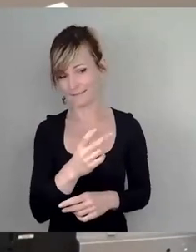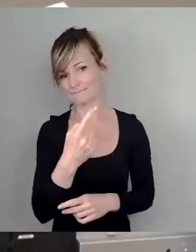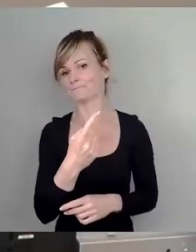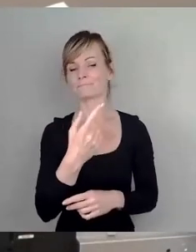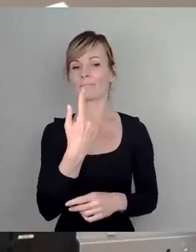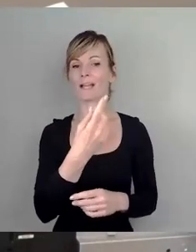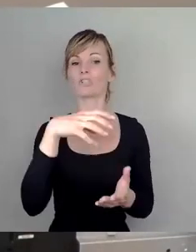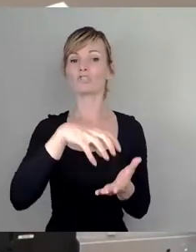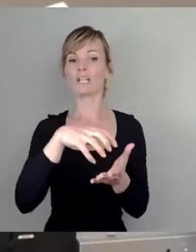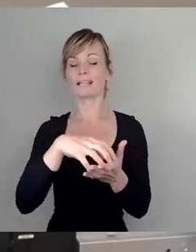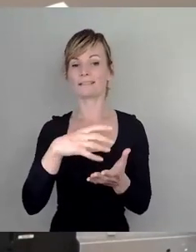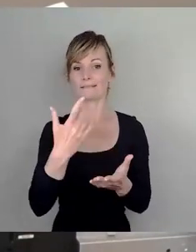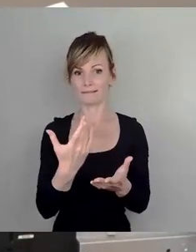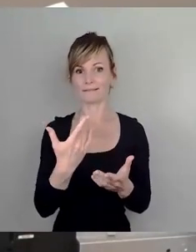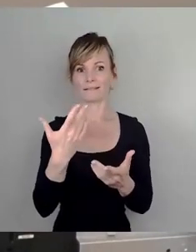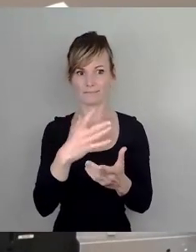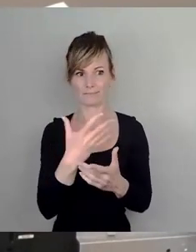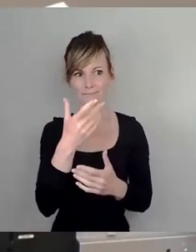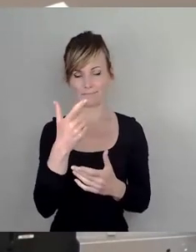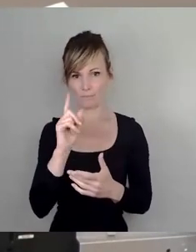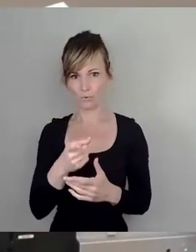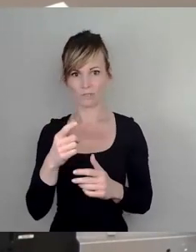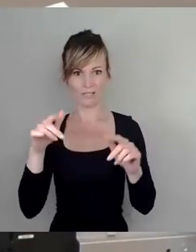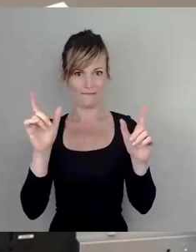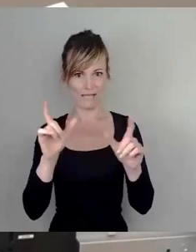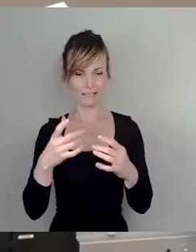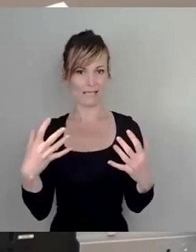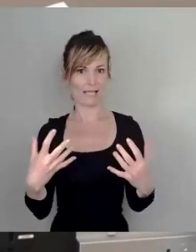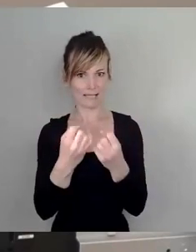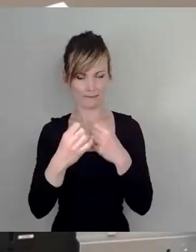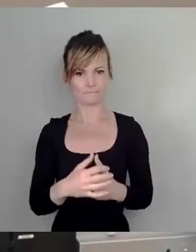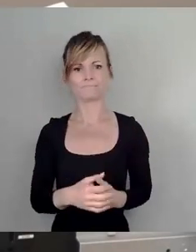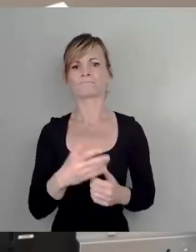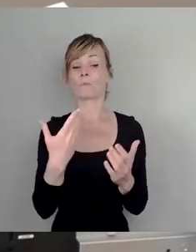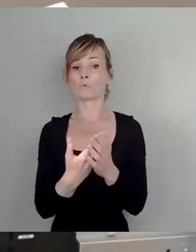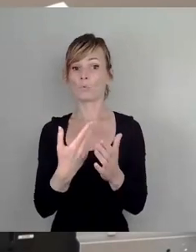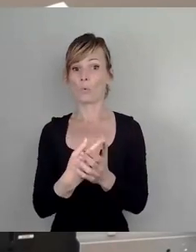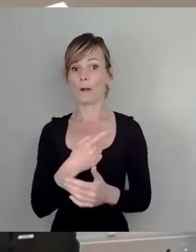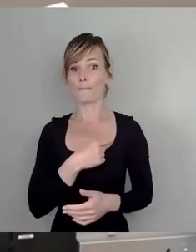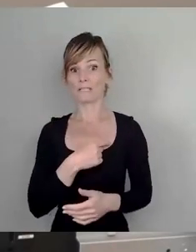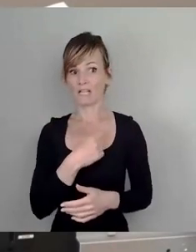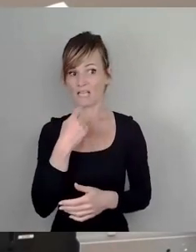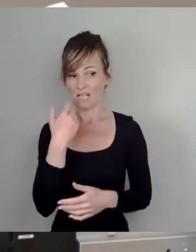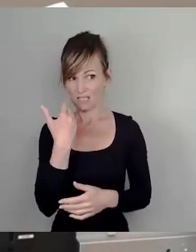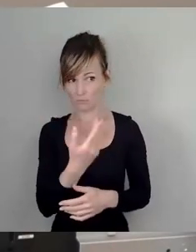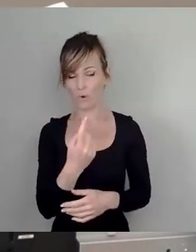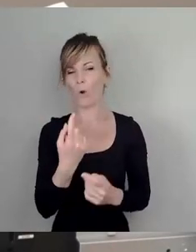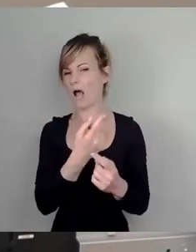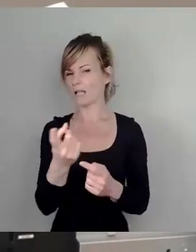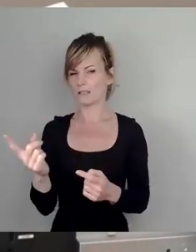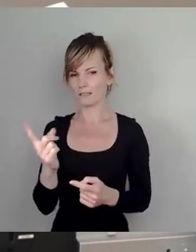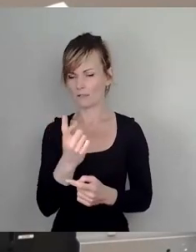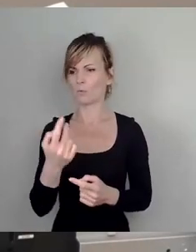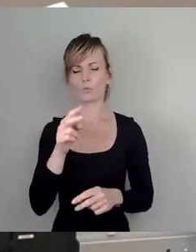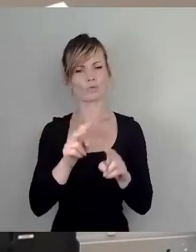gerettet werden müssen. So nicht nur der trunkene Eindruck der Partei, sondern auch aller anderen, die aus unterschiedlichen